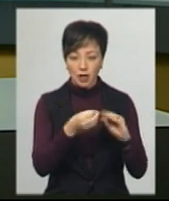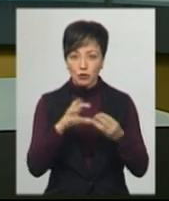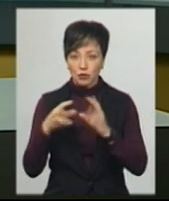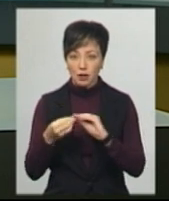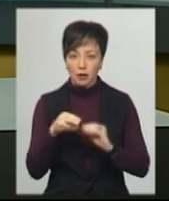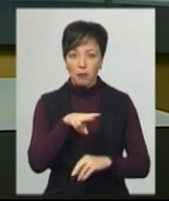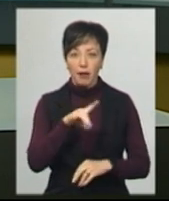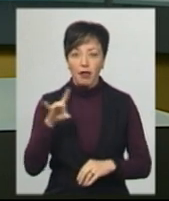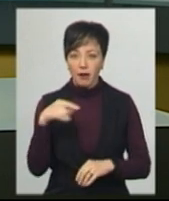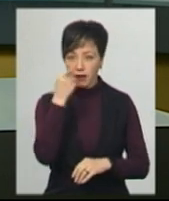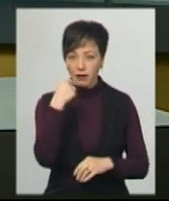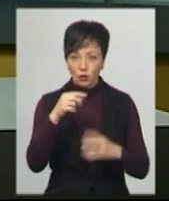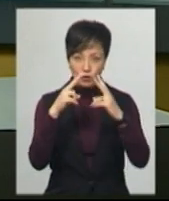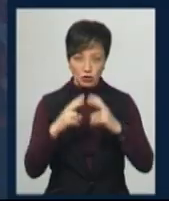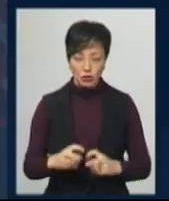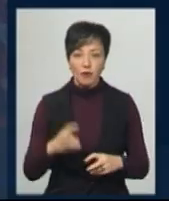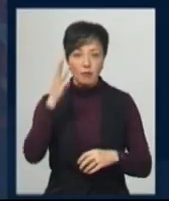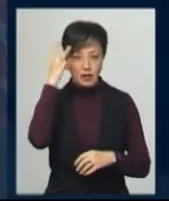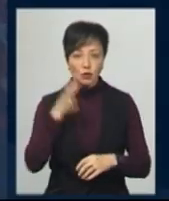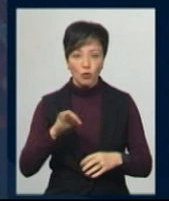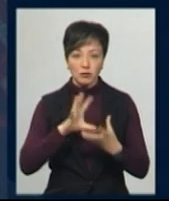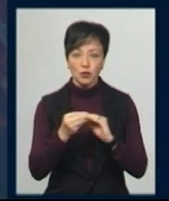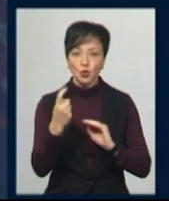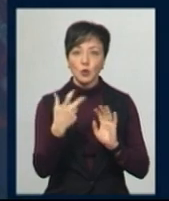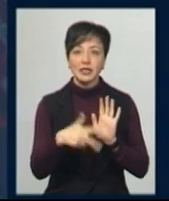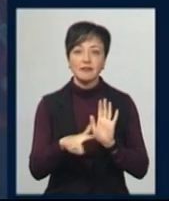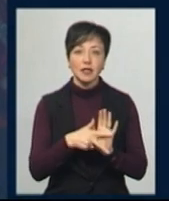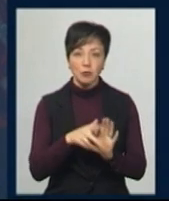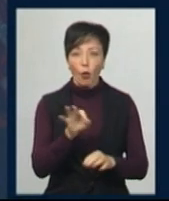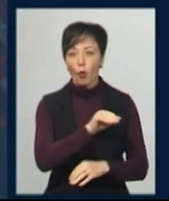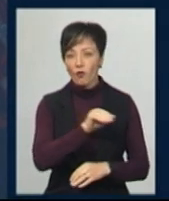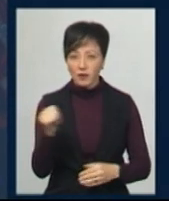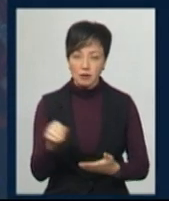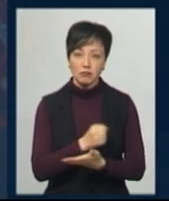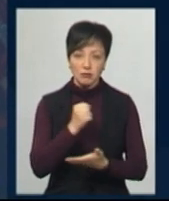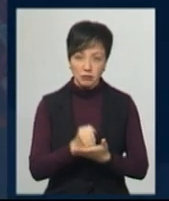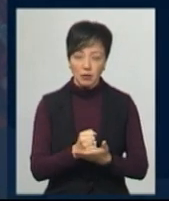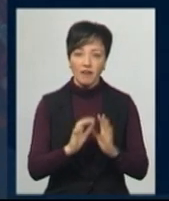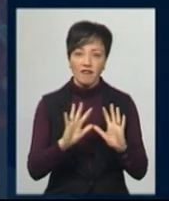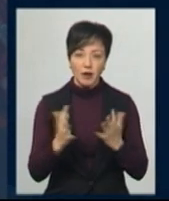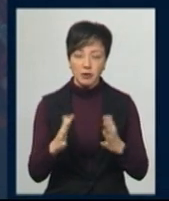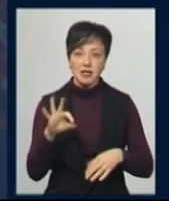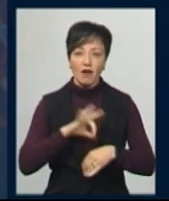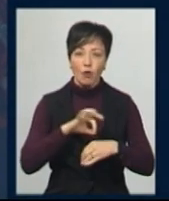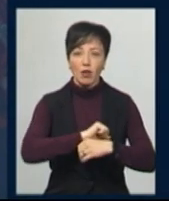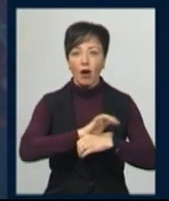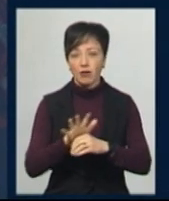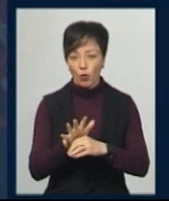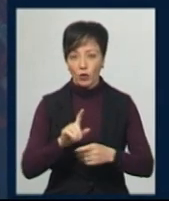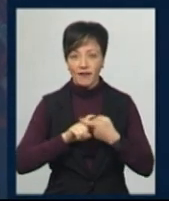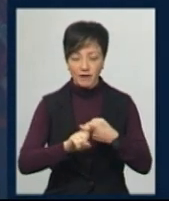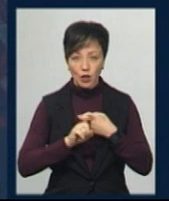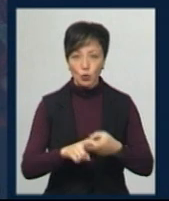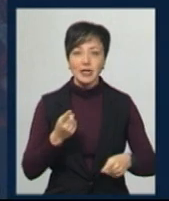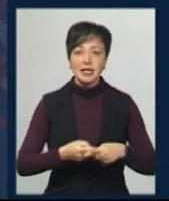ПЛР-досліджень. Загалом у Хмельницькій області 138 офіційно зареєстрованих випадків захворювання на COVID-19.